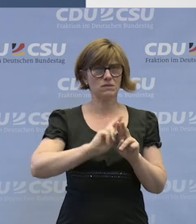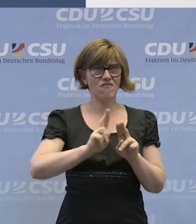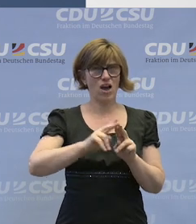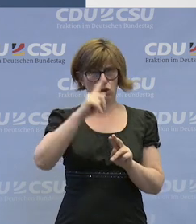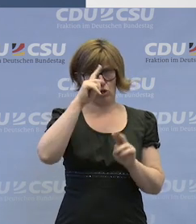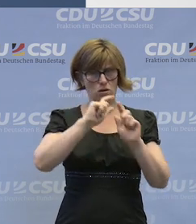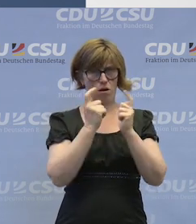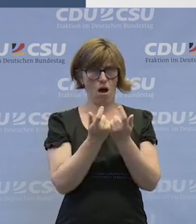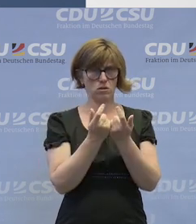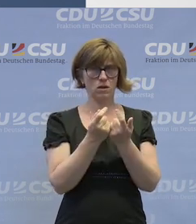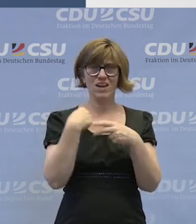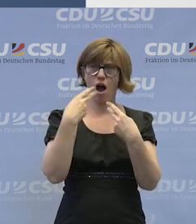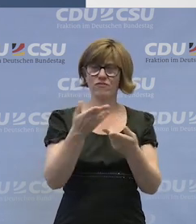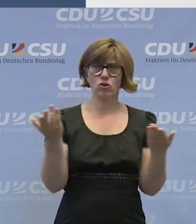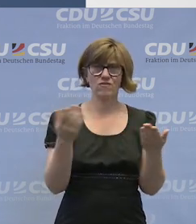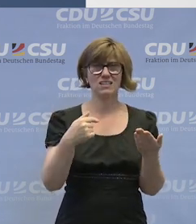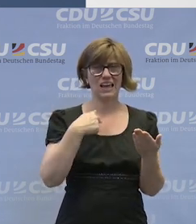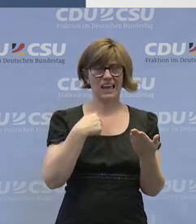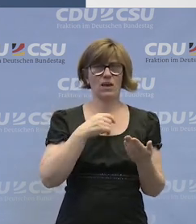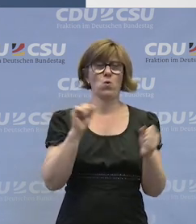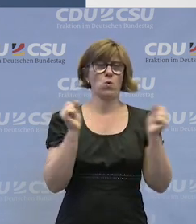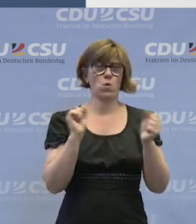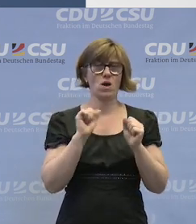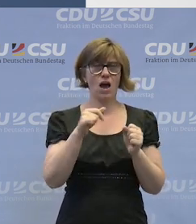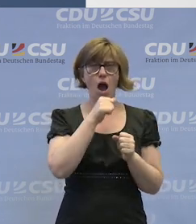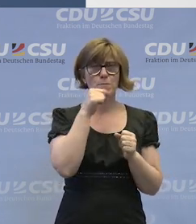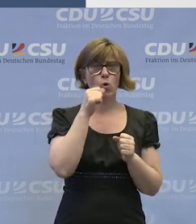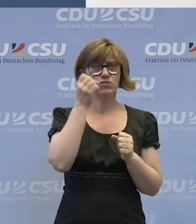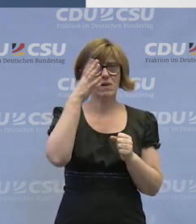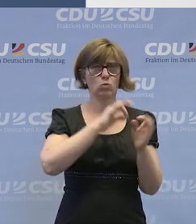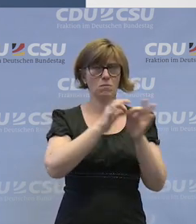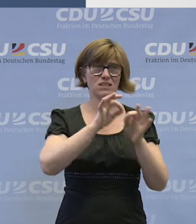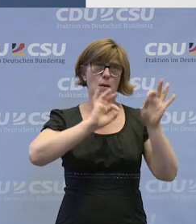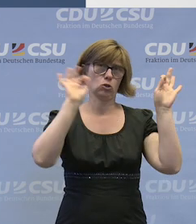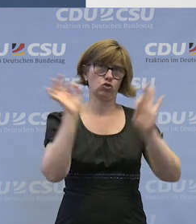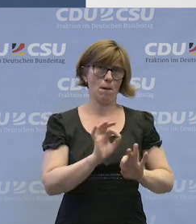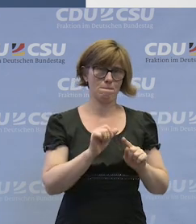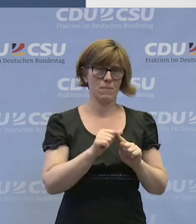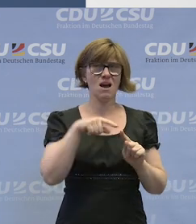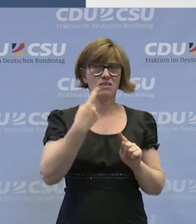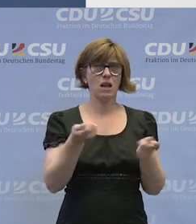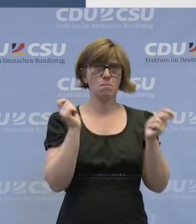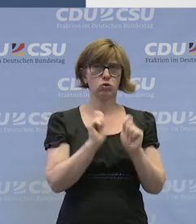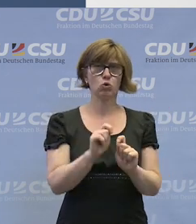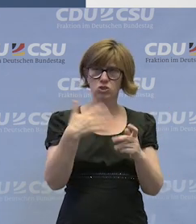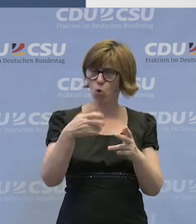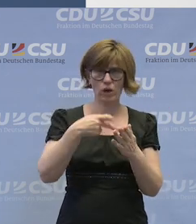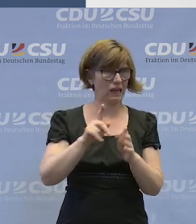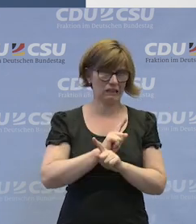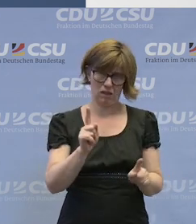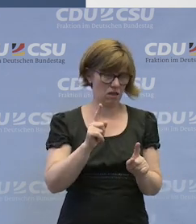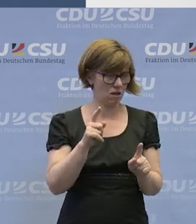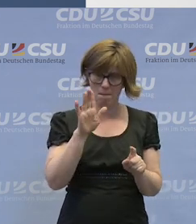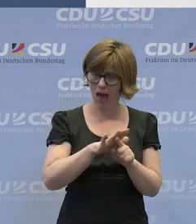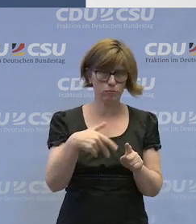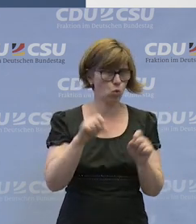bin und konnte eigentlich nur die Antwort geben, ich habe eine fürchterliche Berufsbildungsmaßnahme hinter mir und habe dann danach beschlossen, so kann das nicht bleiben.